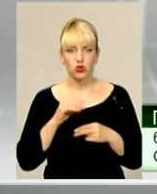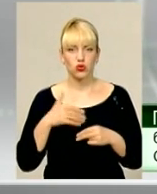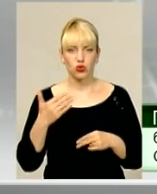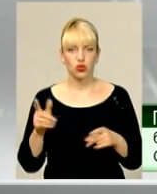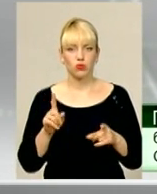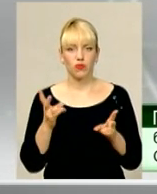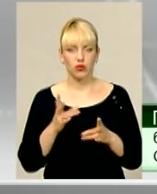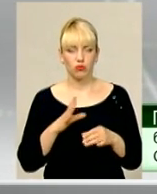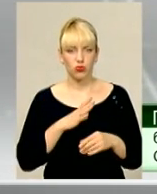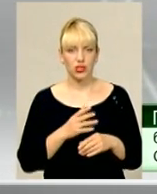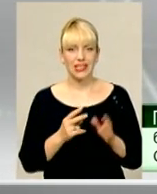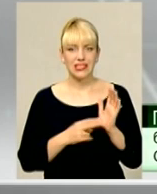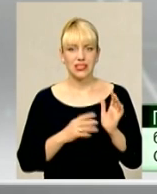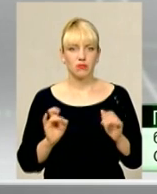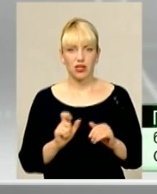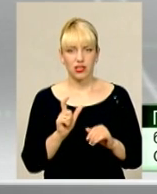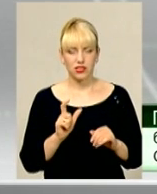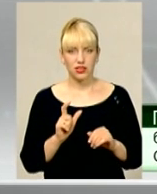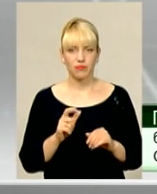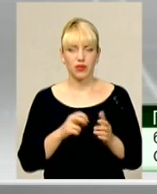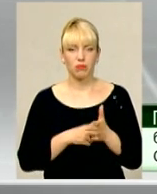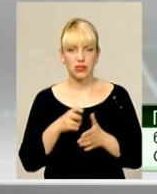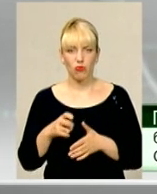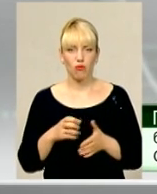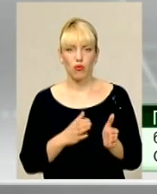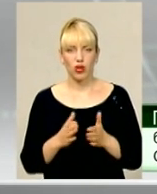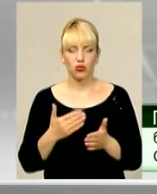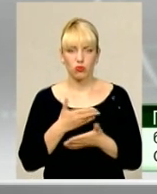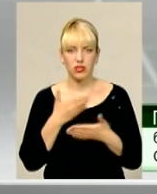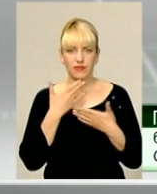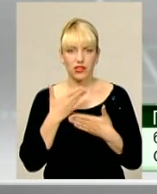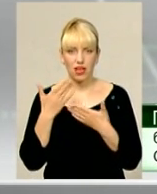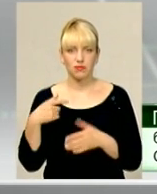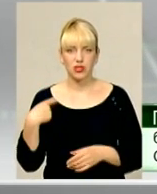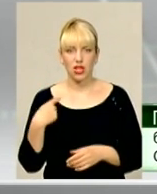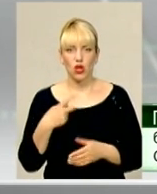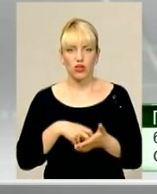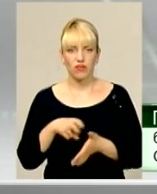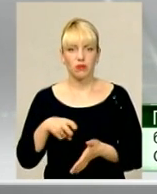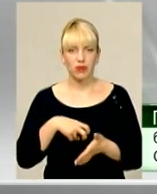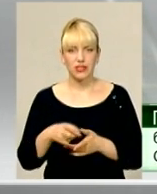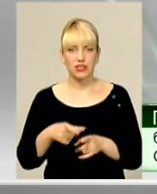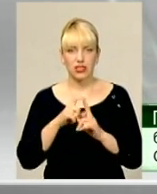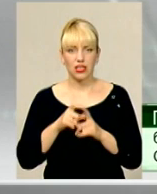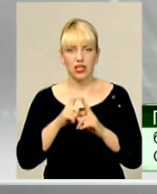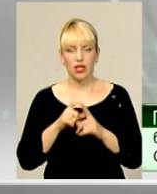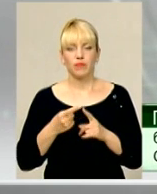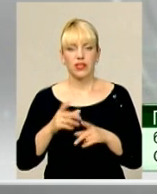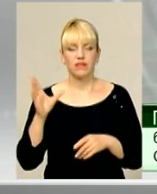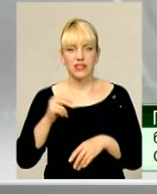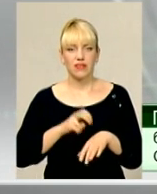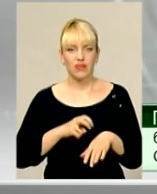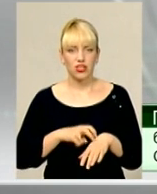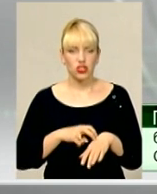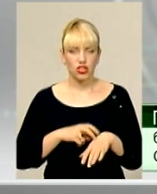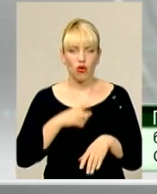щось має бути. Сім разів в письмовому порядку ми зверталися до президента. Одні відписки йдуть, всі врачі до одного, і